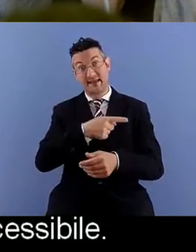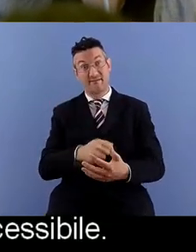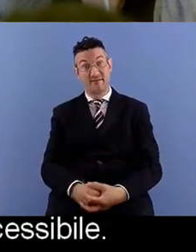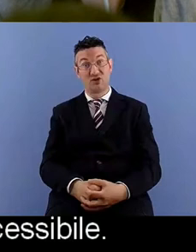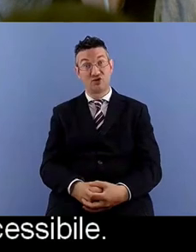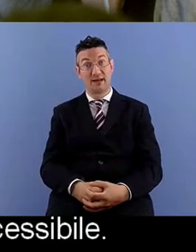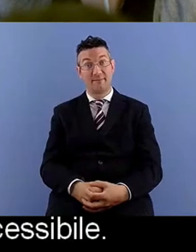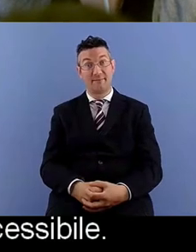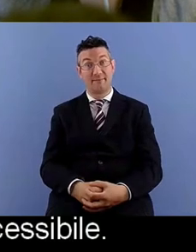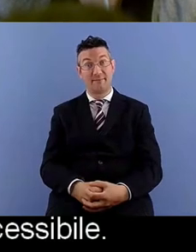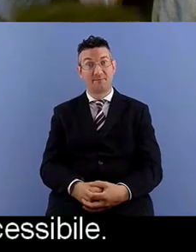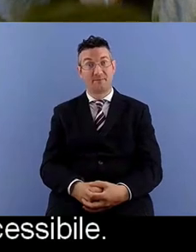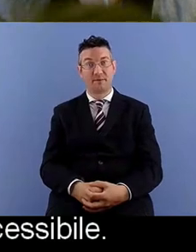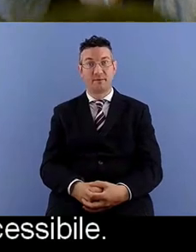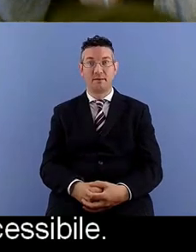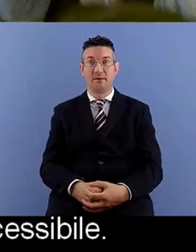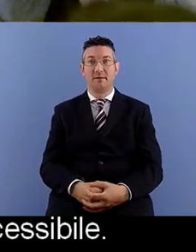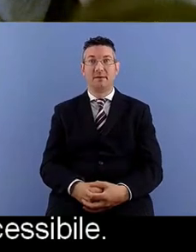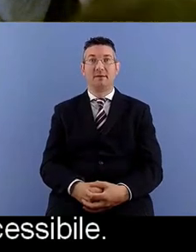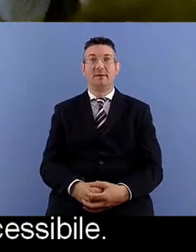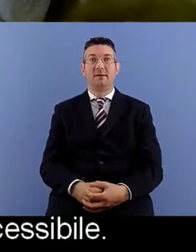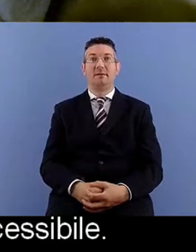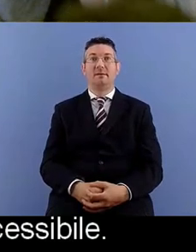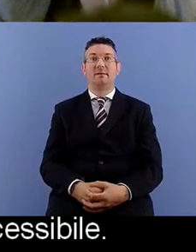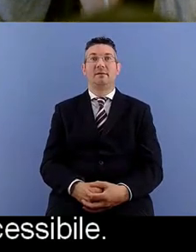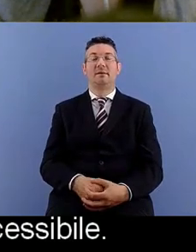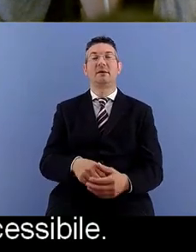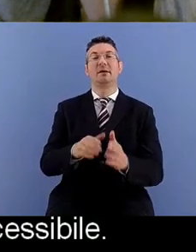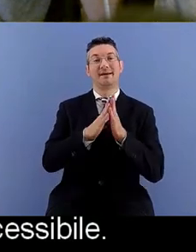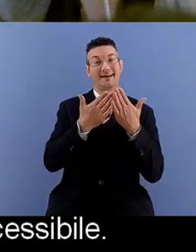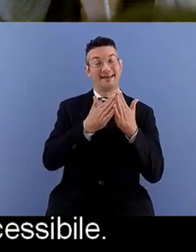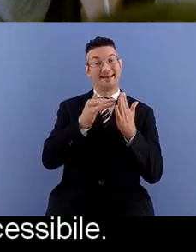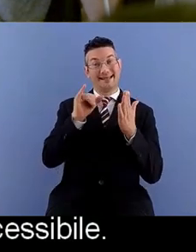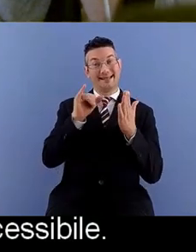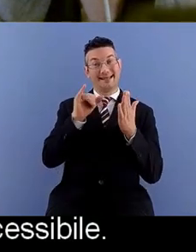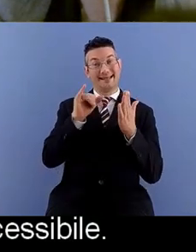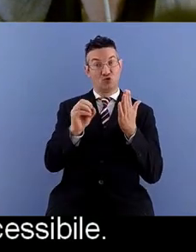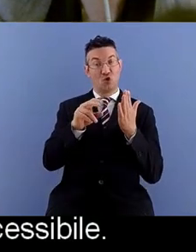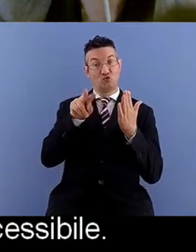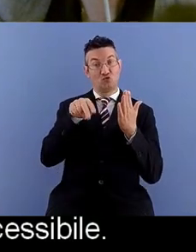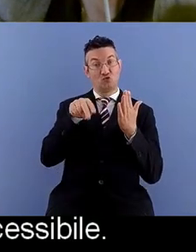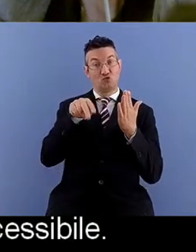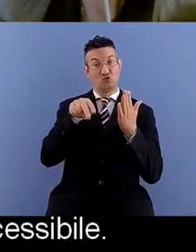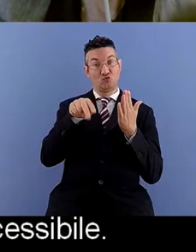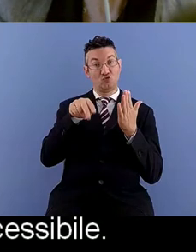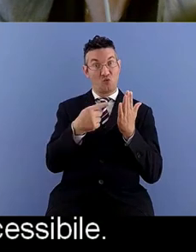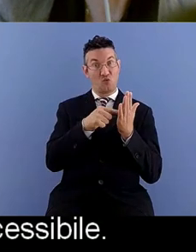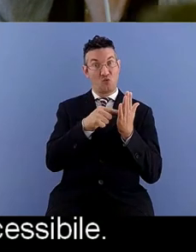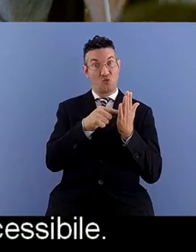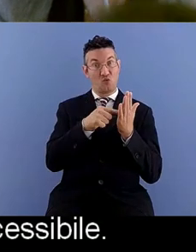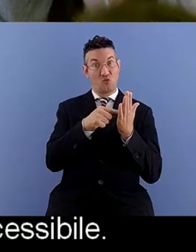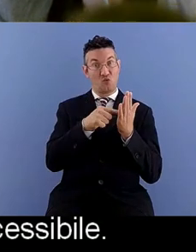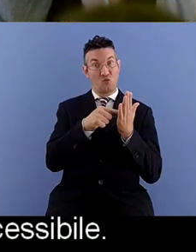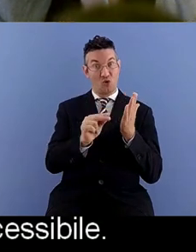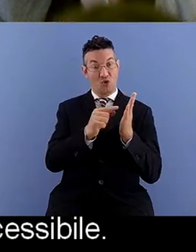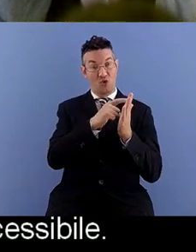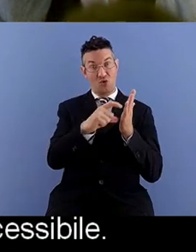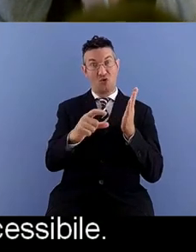Nella nota della guida ISO del 2001 un minimo di